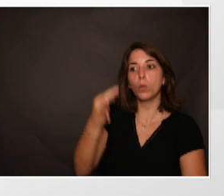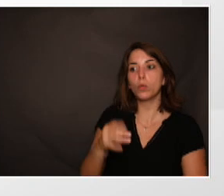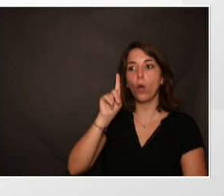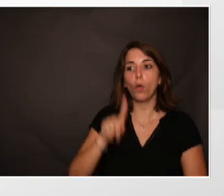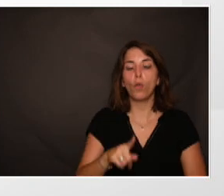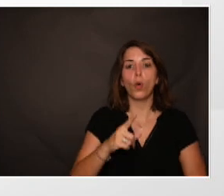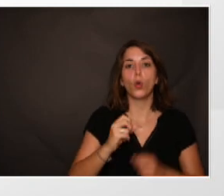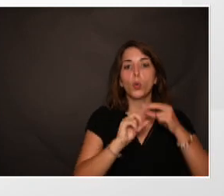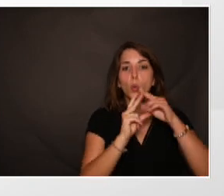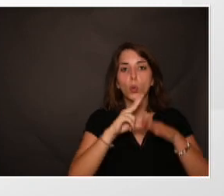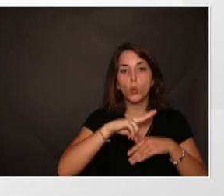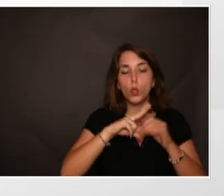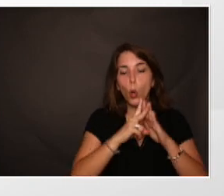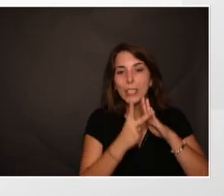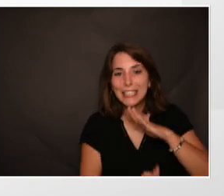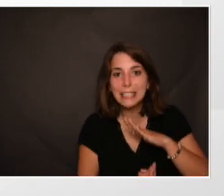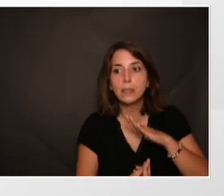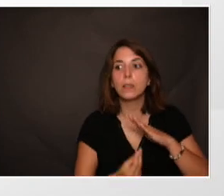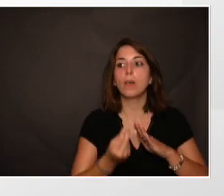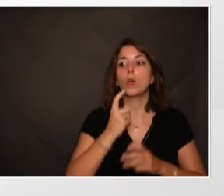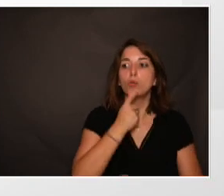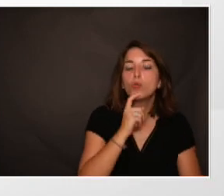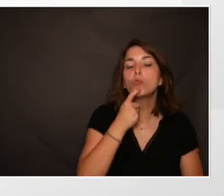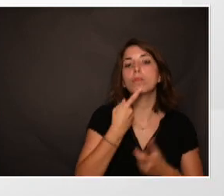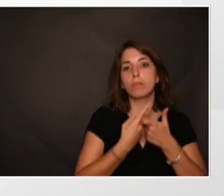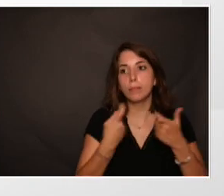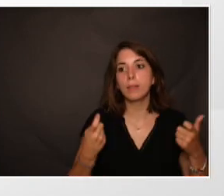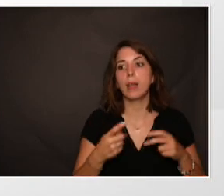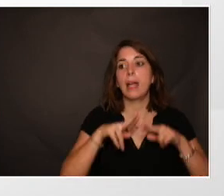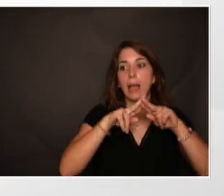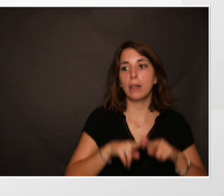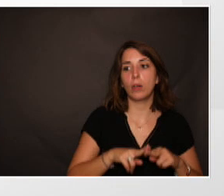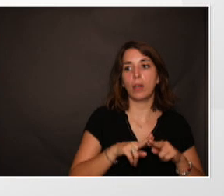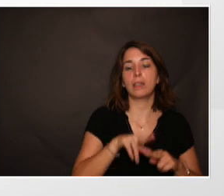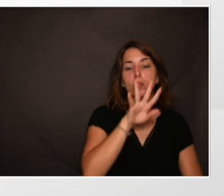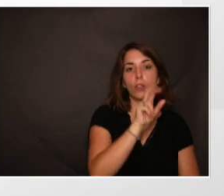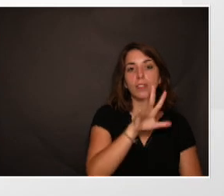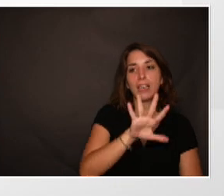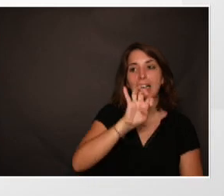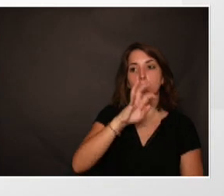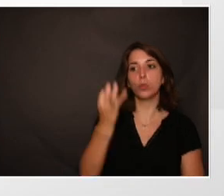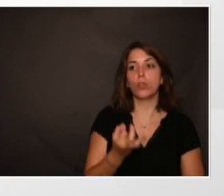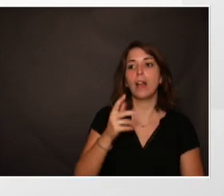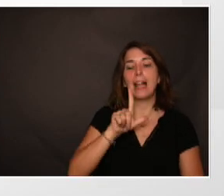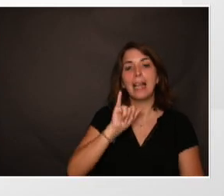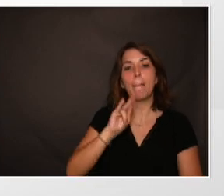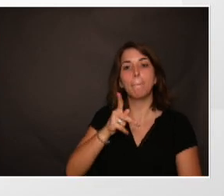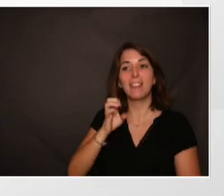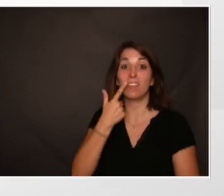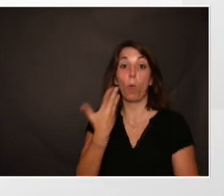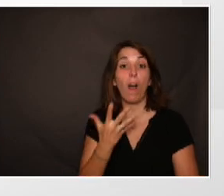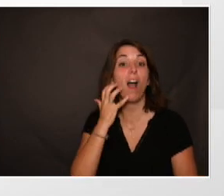représentés par les glucides, c'est-dire les sucres rapides et lents, et 35 à 40 % par les lipides, c'est-à-dire les gras.